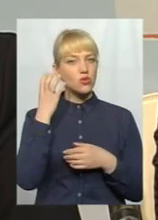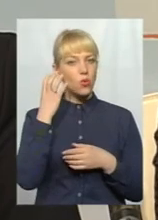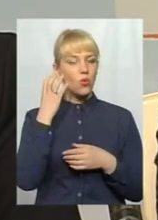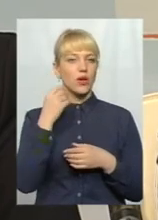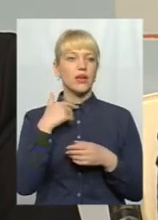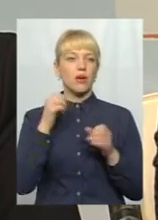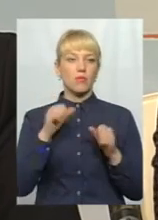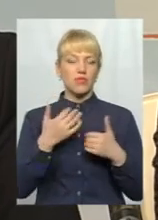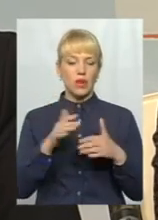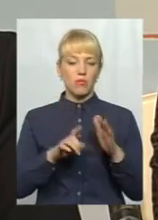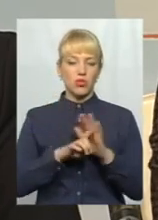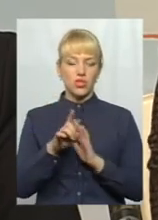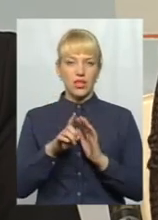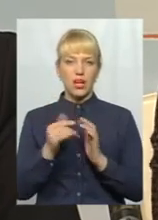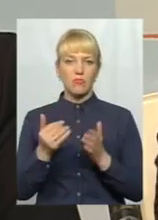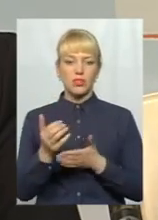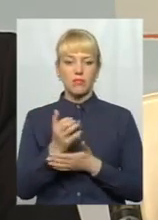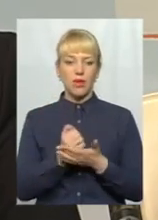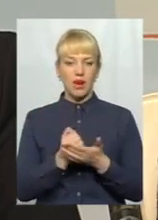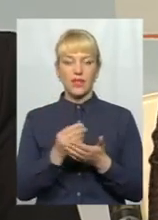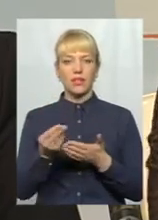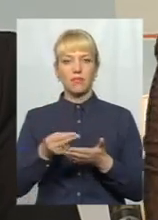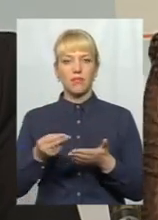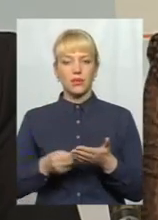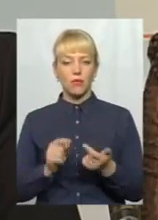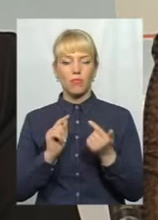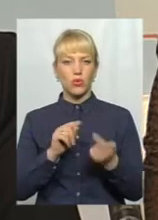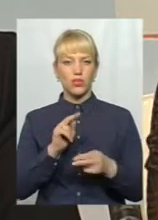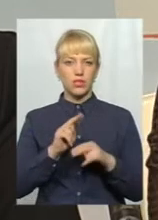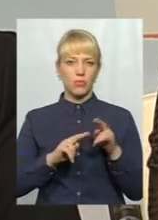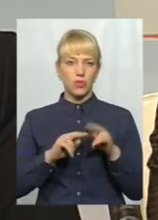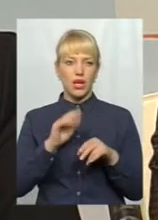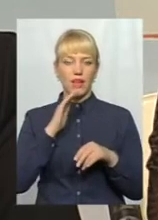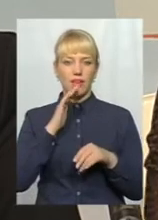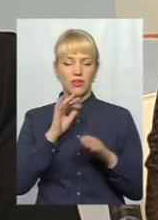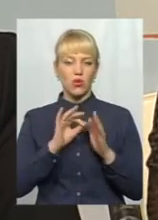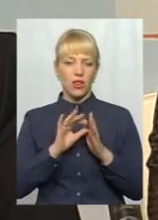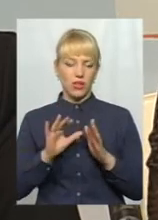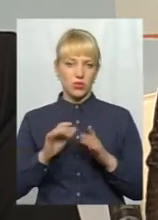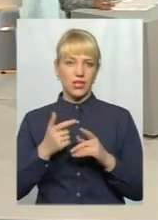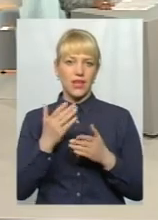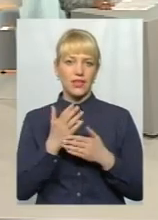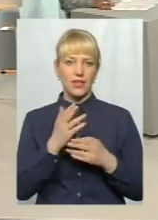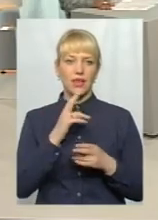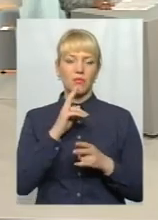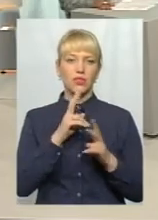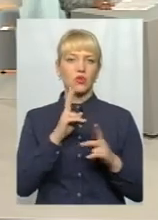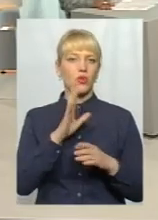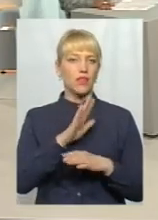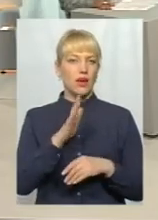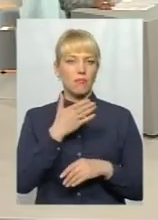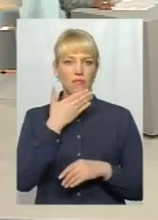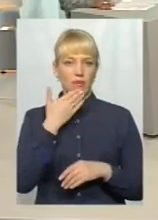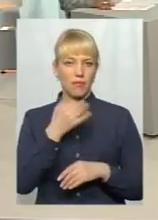зараз починаємо збирати підписи проти забудови гідроелектростанцій. Є петиція, так що всі, хто не байдужий, може бути.